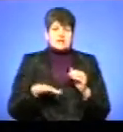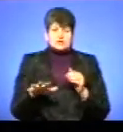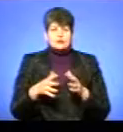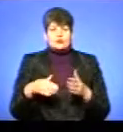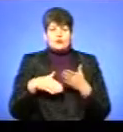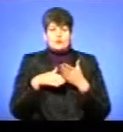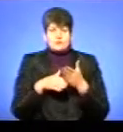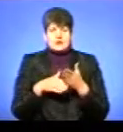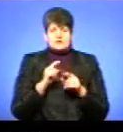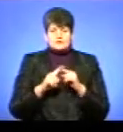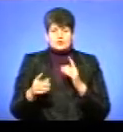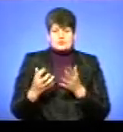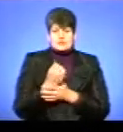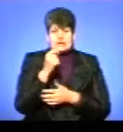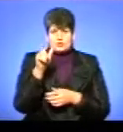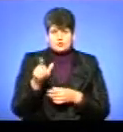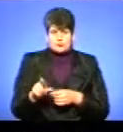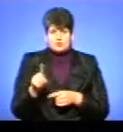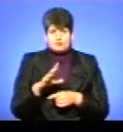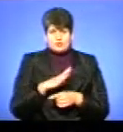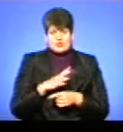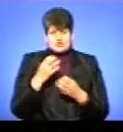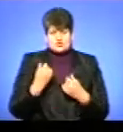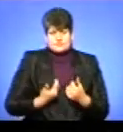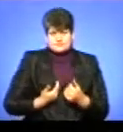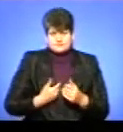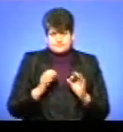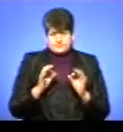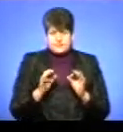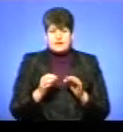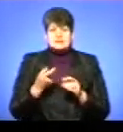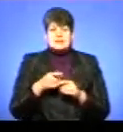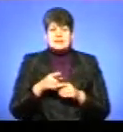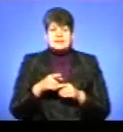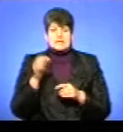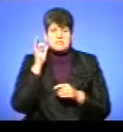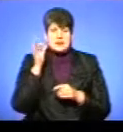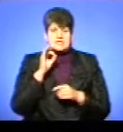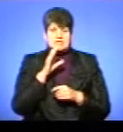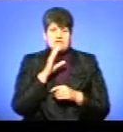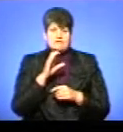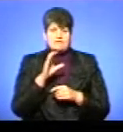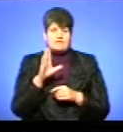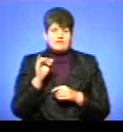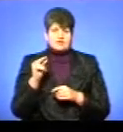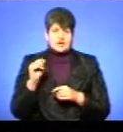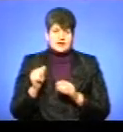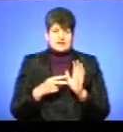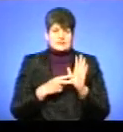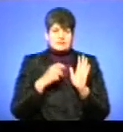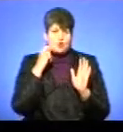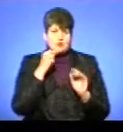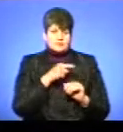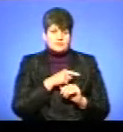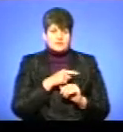найскорше знайти людину, щоб вона була в притомному стані. Це німецька вівчарка, сім років. Вона в